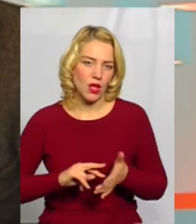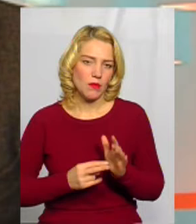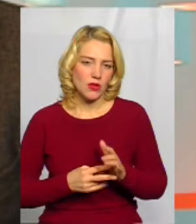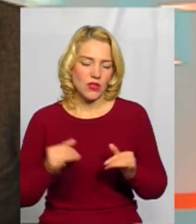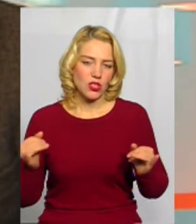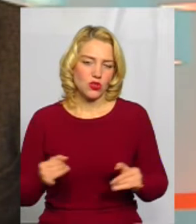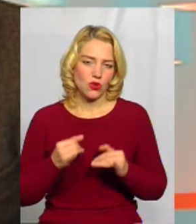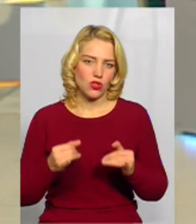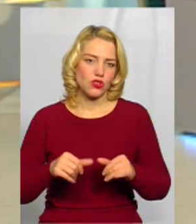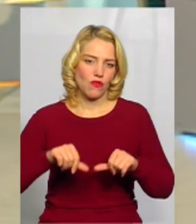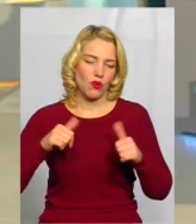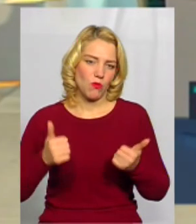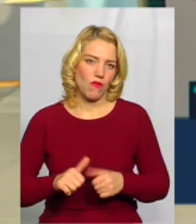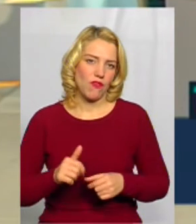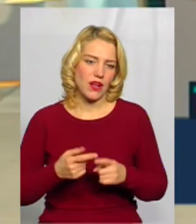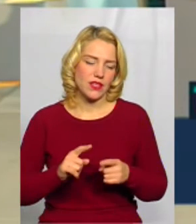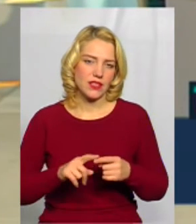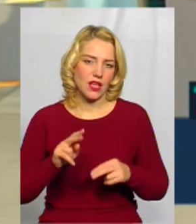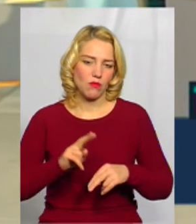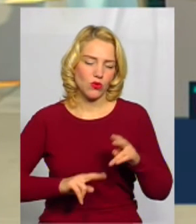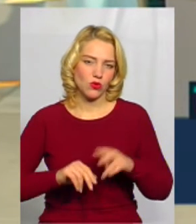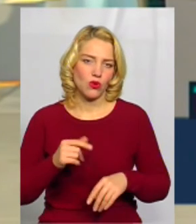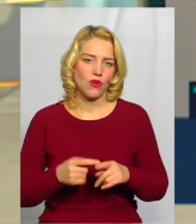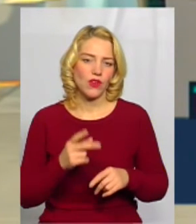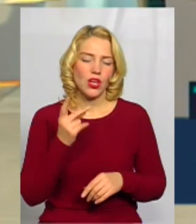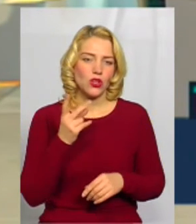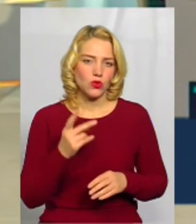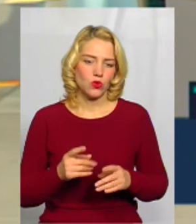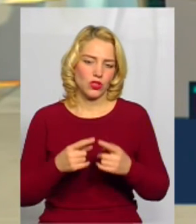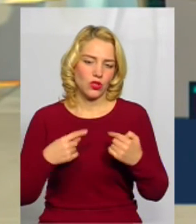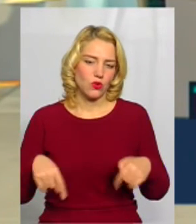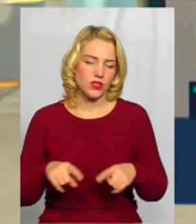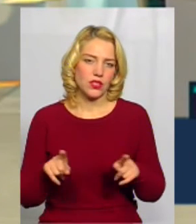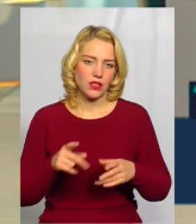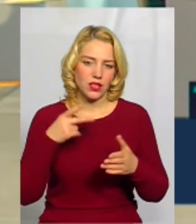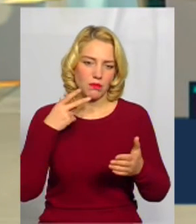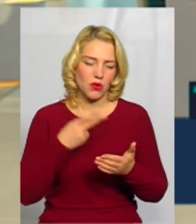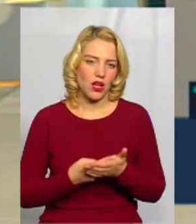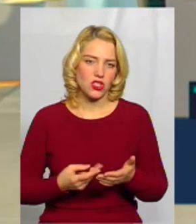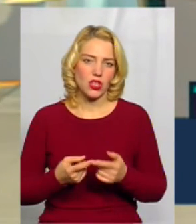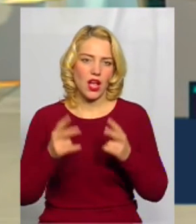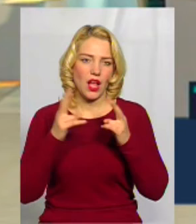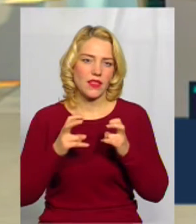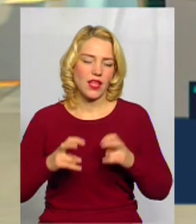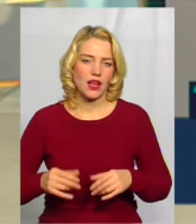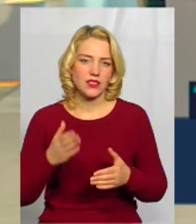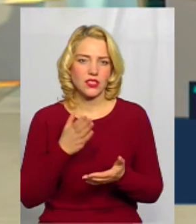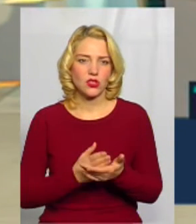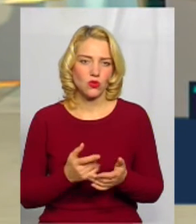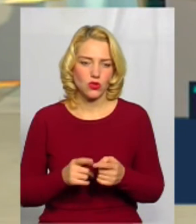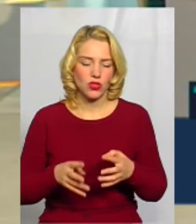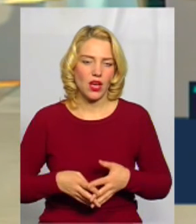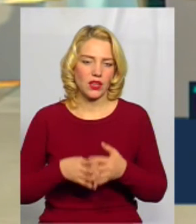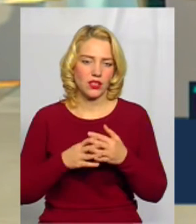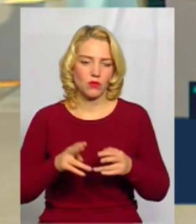забудови селища Меджибіш. Далі в нас буде другий розділ, який покаже аналіз існуючої архітектурно-містобудівної